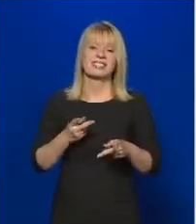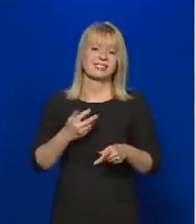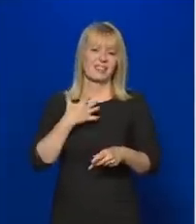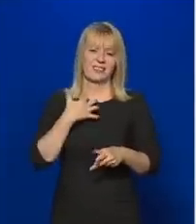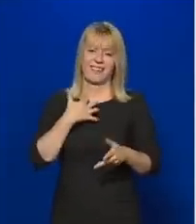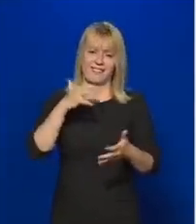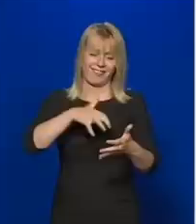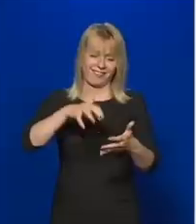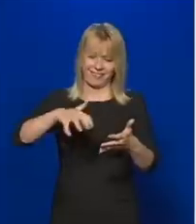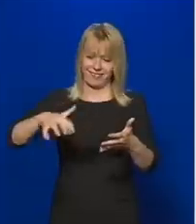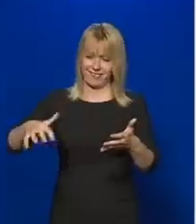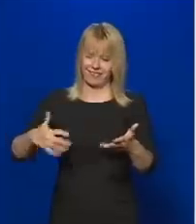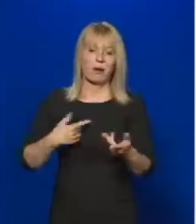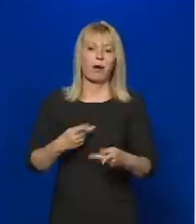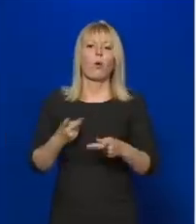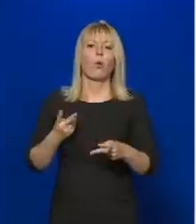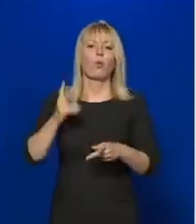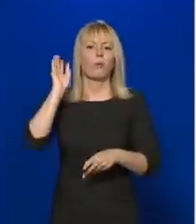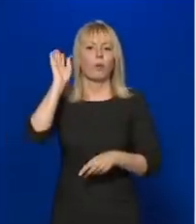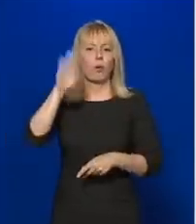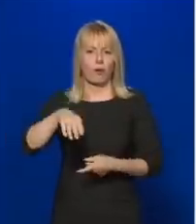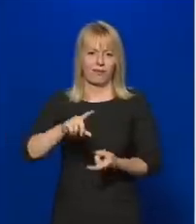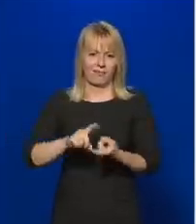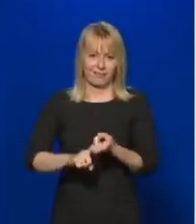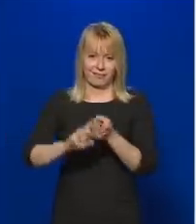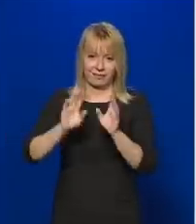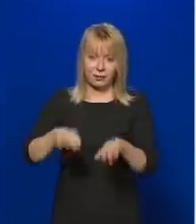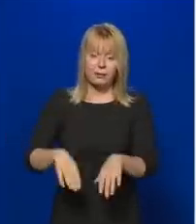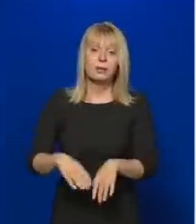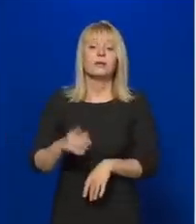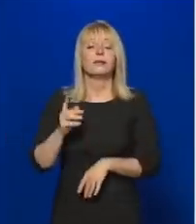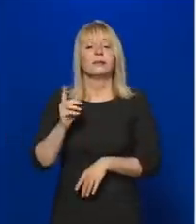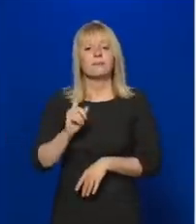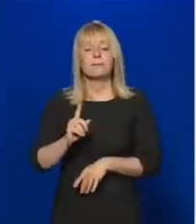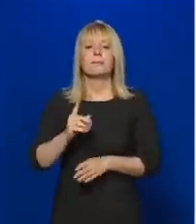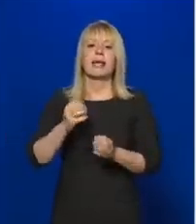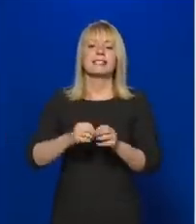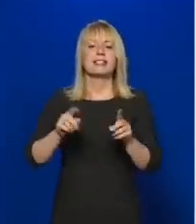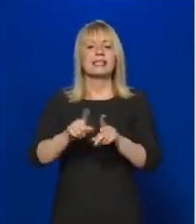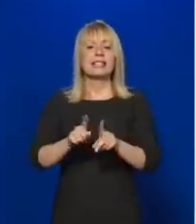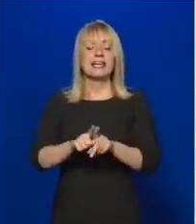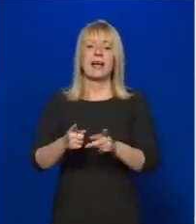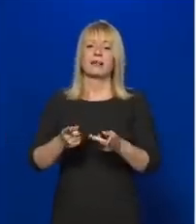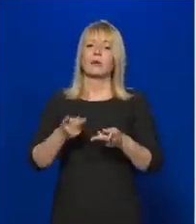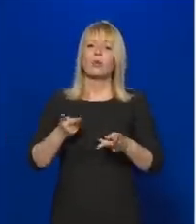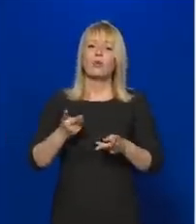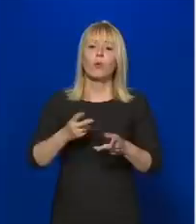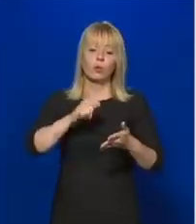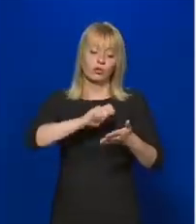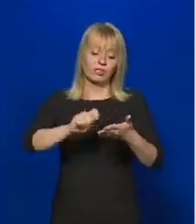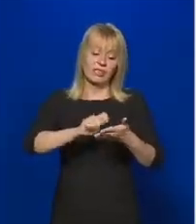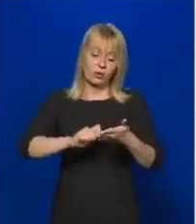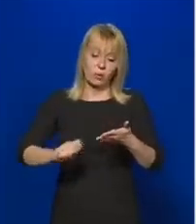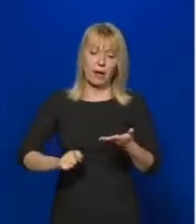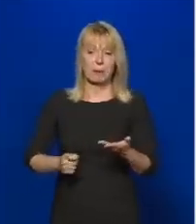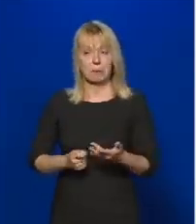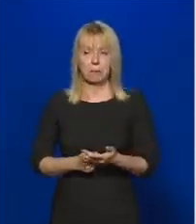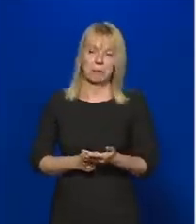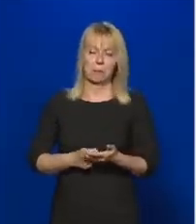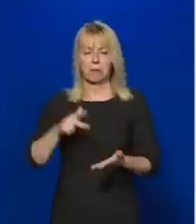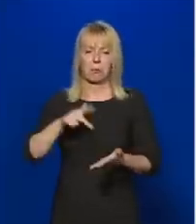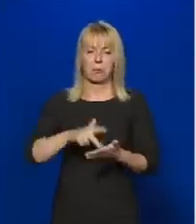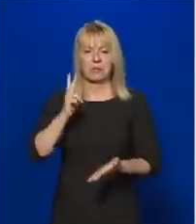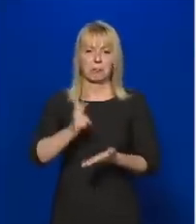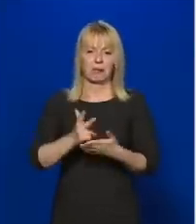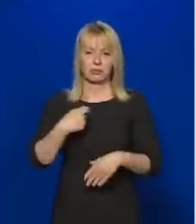legfeljebb a humorkategóriába sorolható, ezért egy ilyen humoros írományként legfeljebb közepesnek nyilvánítható.